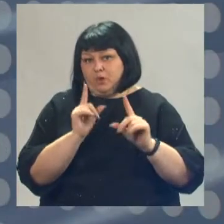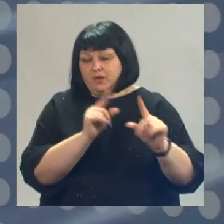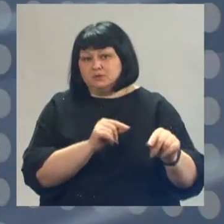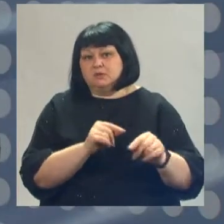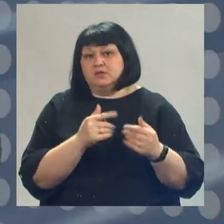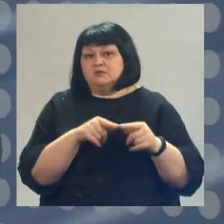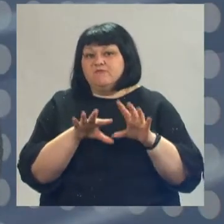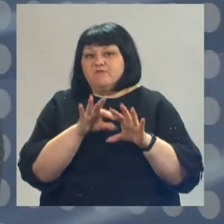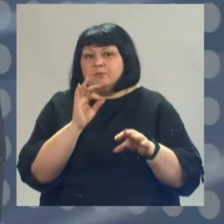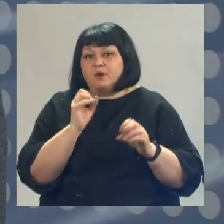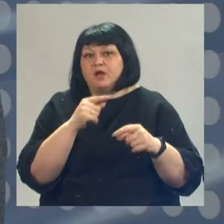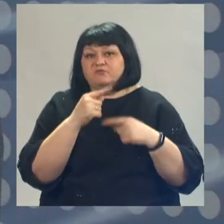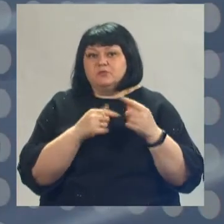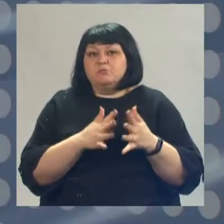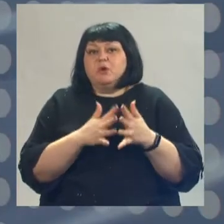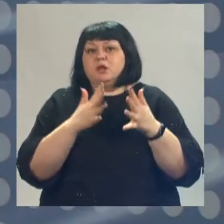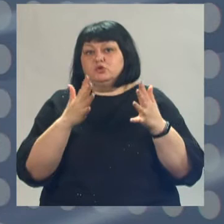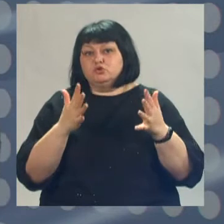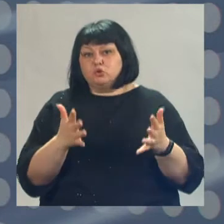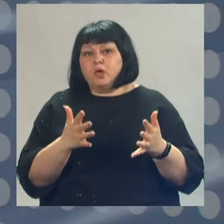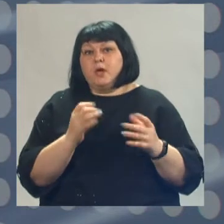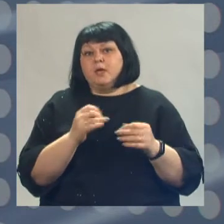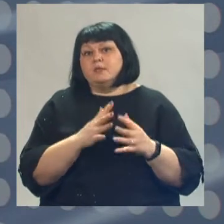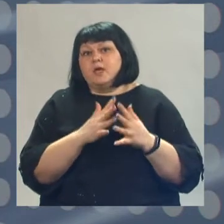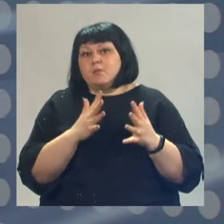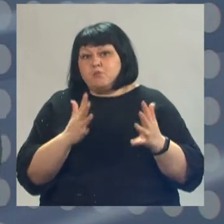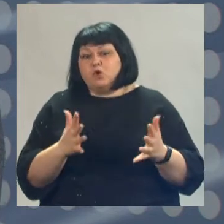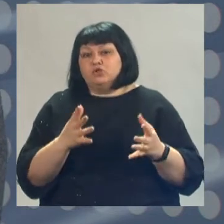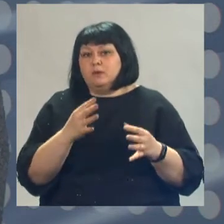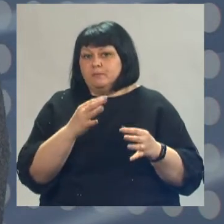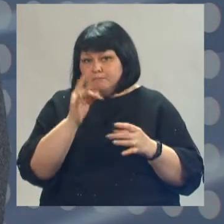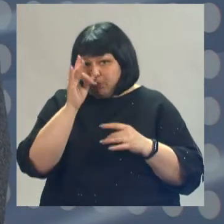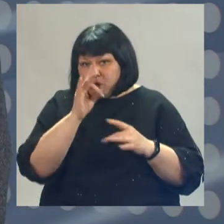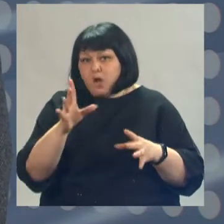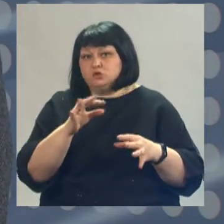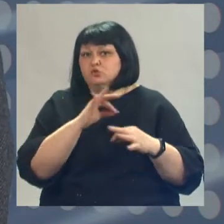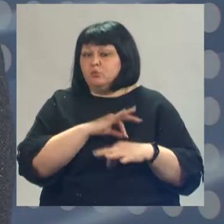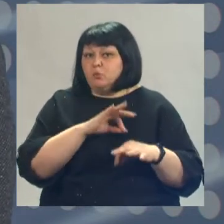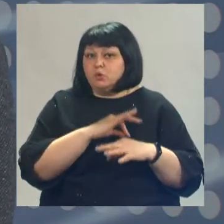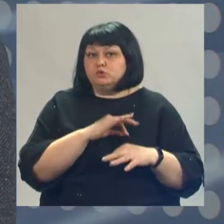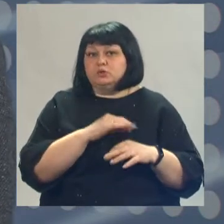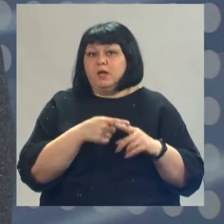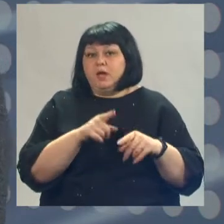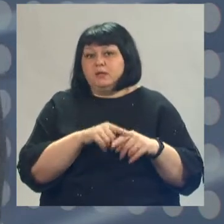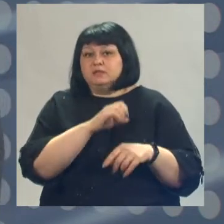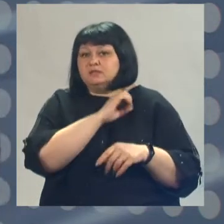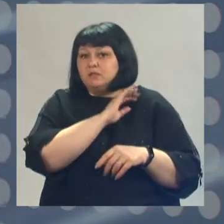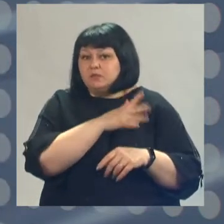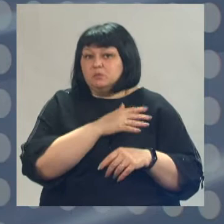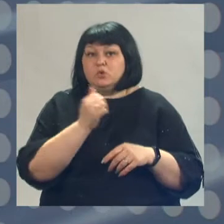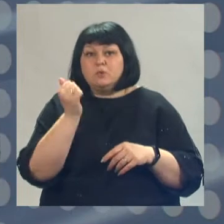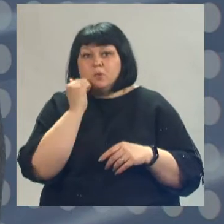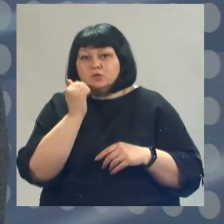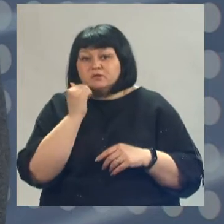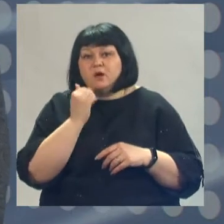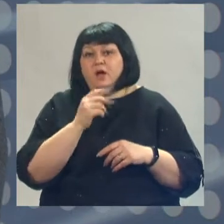выбор, как всегда, большой. Но и наибольшей популярностью у нас пользуются это Санкт-Петербург, это Москва,